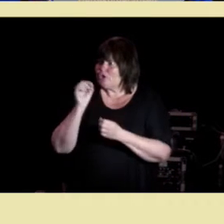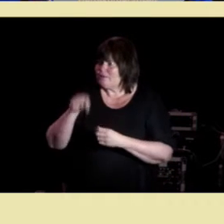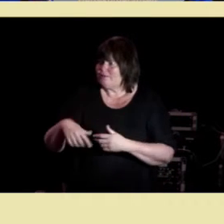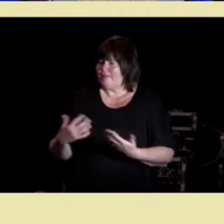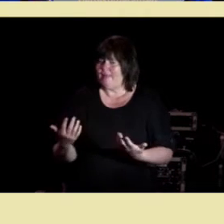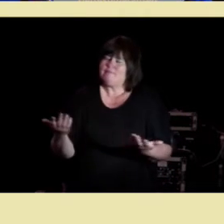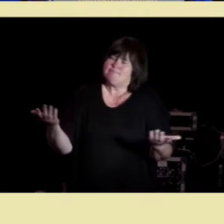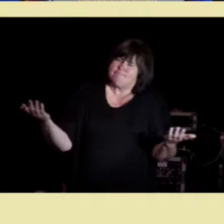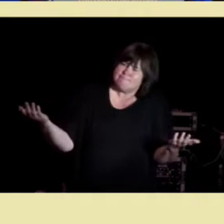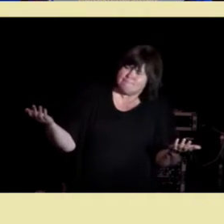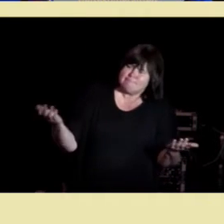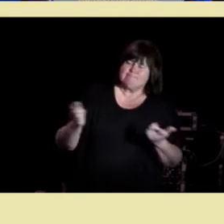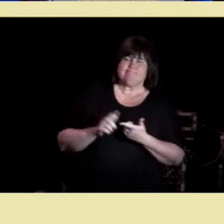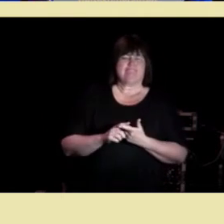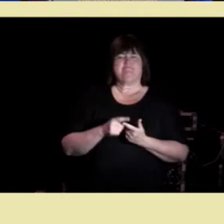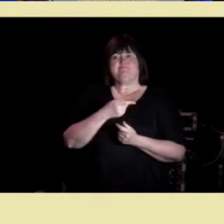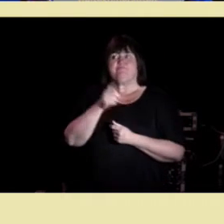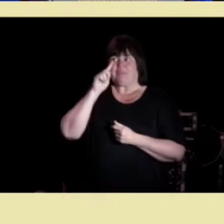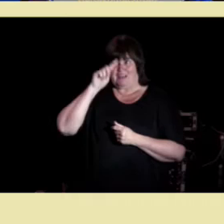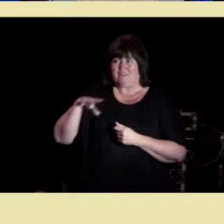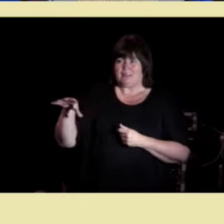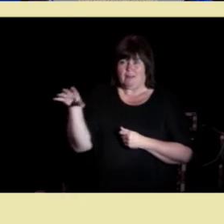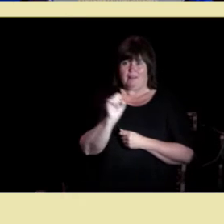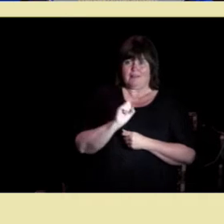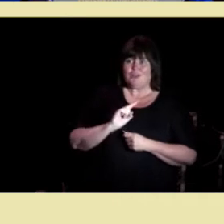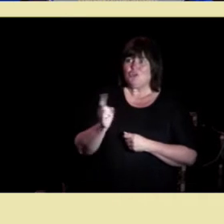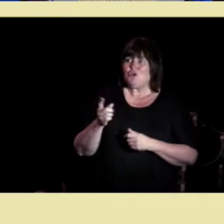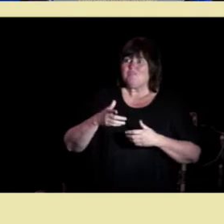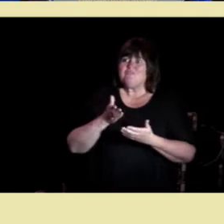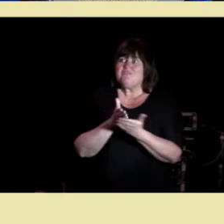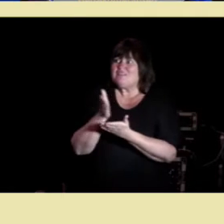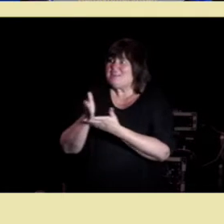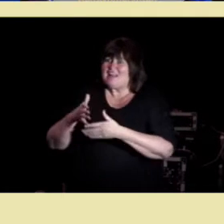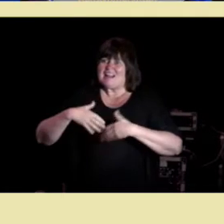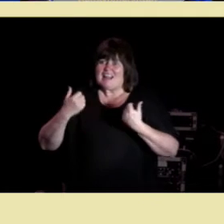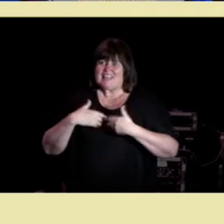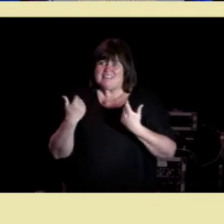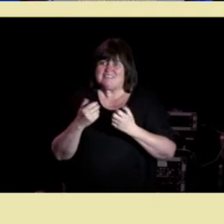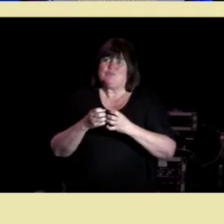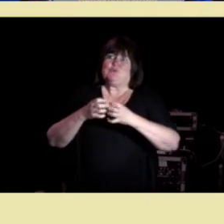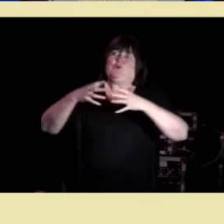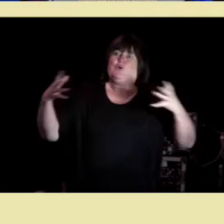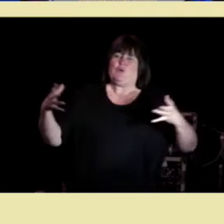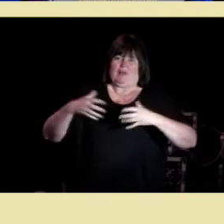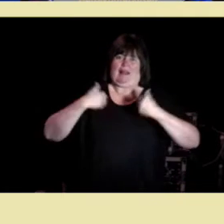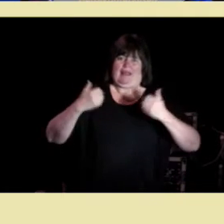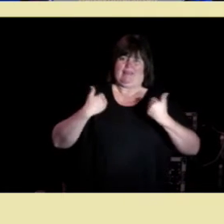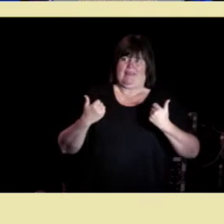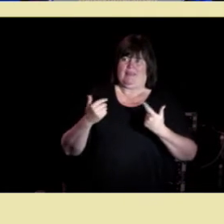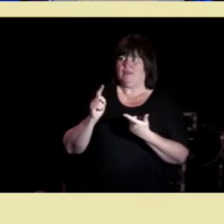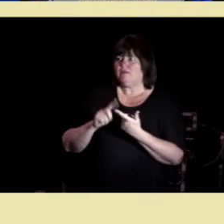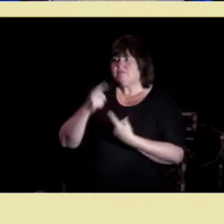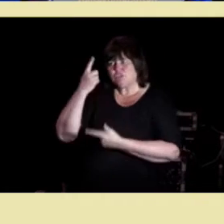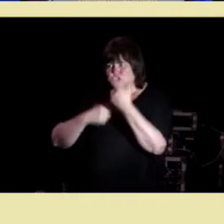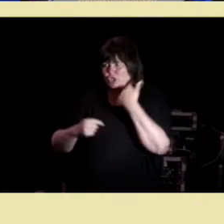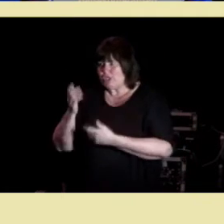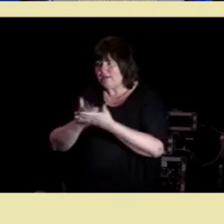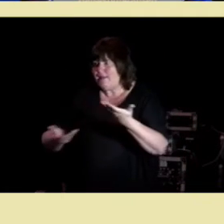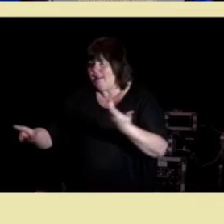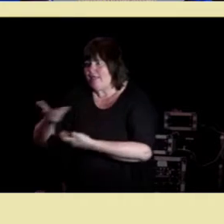Vel dere vet alle når gleder deles så blir det mer glede. Når sorger deles